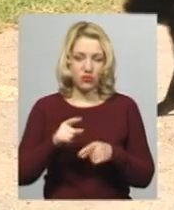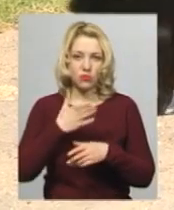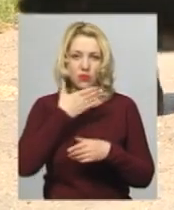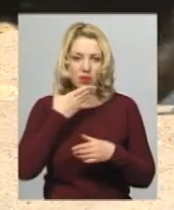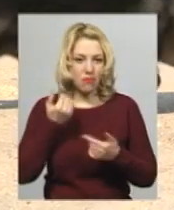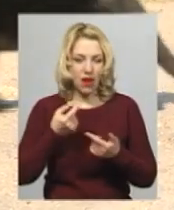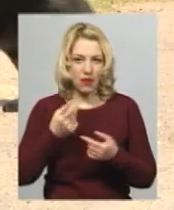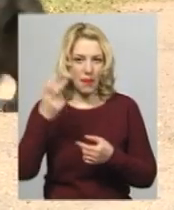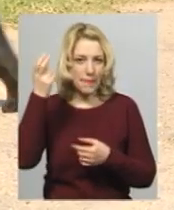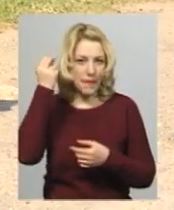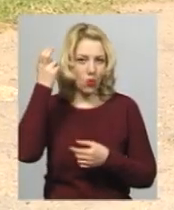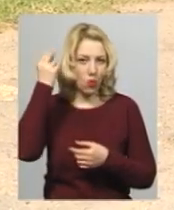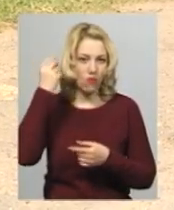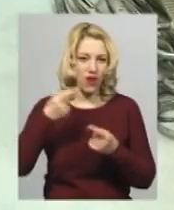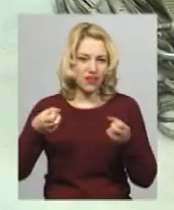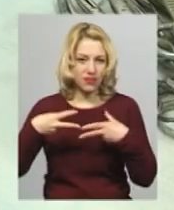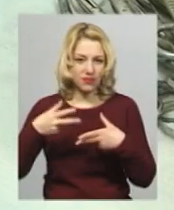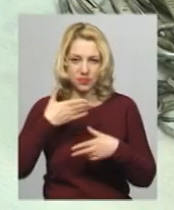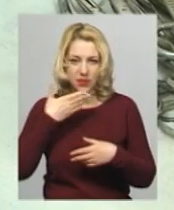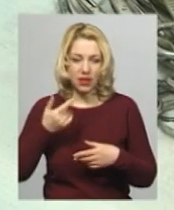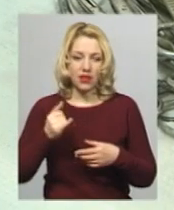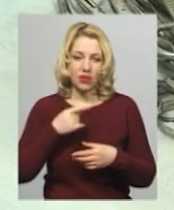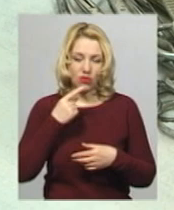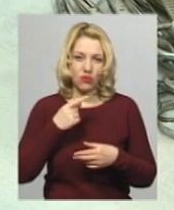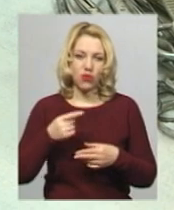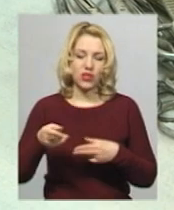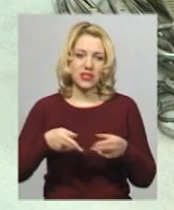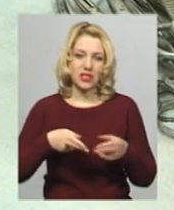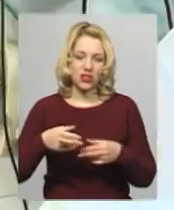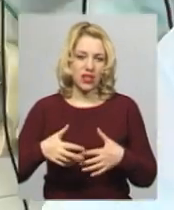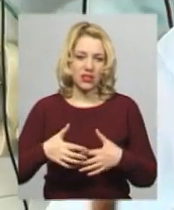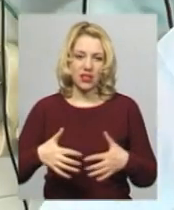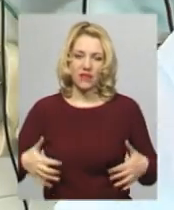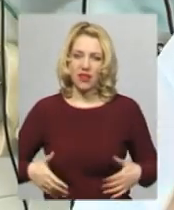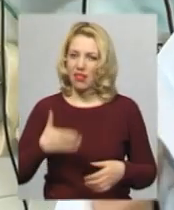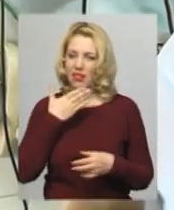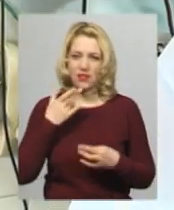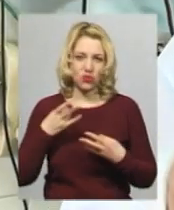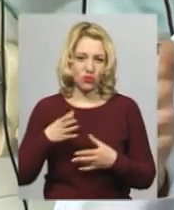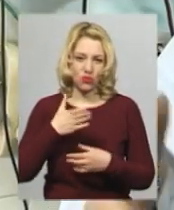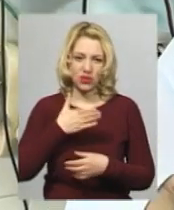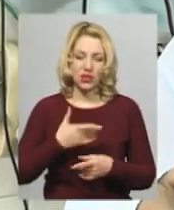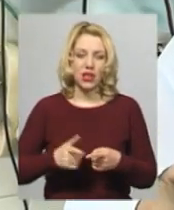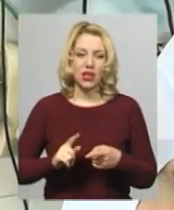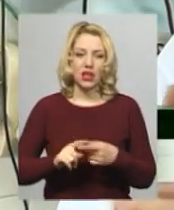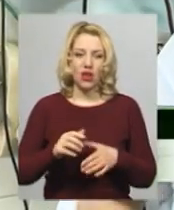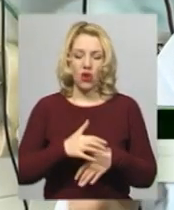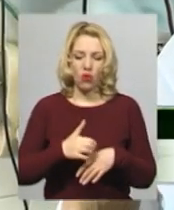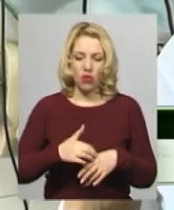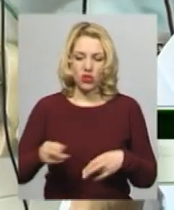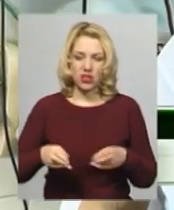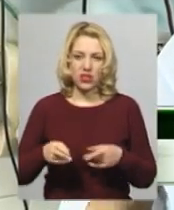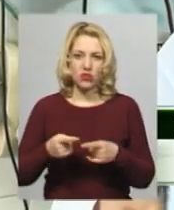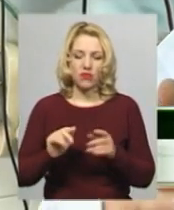відповідних маркувань, каже Костянтин Завроцький та додає, стерилізація тварині не шкодить. Практика показує, що стерилізовані кішки менше